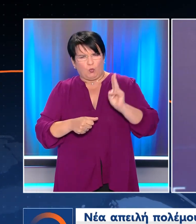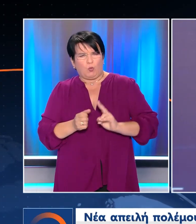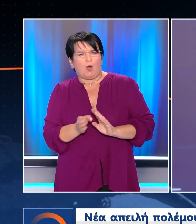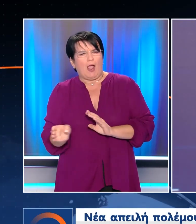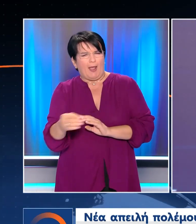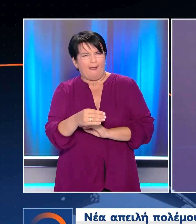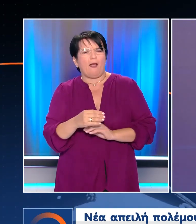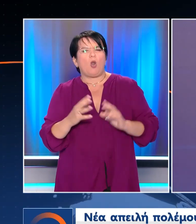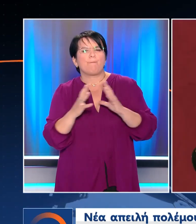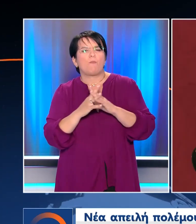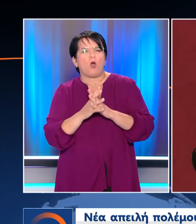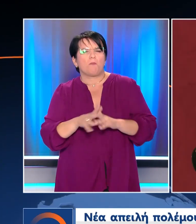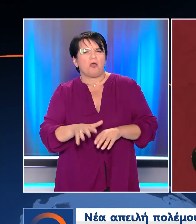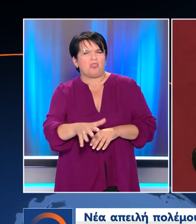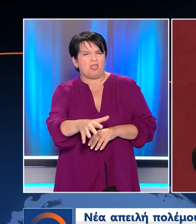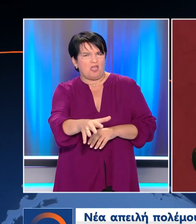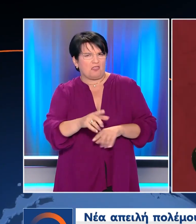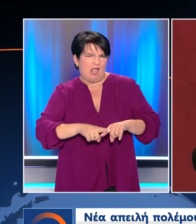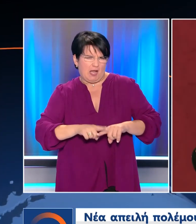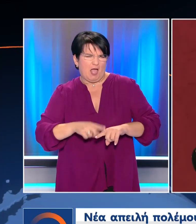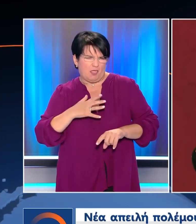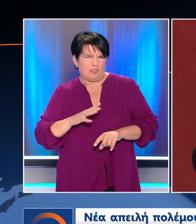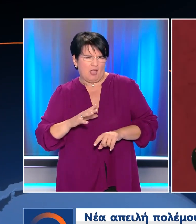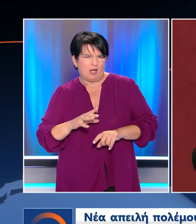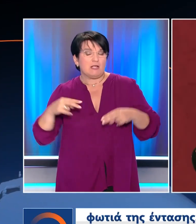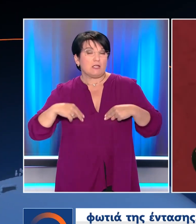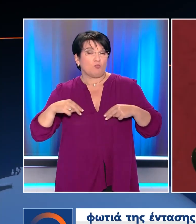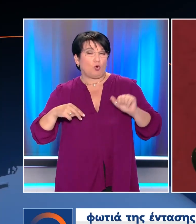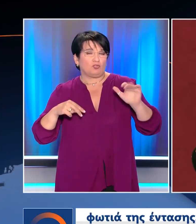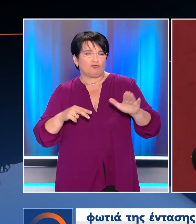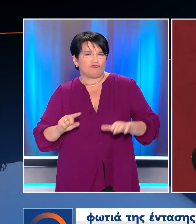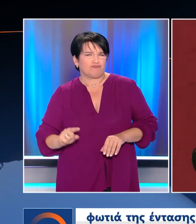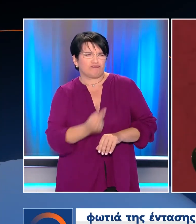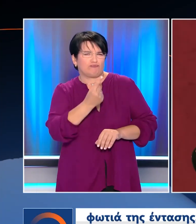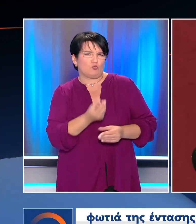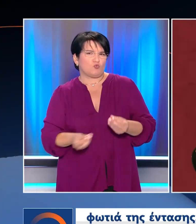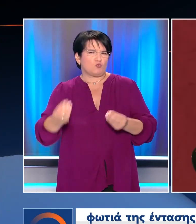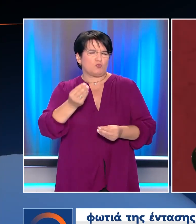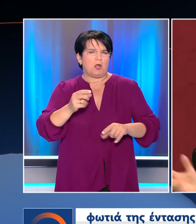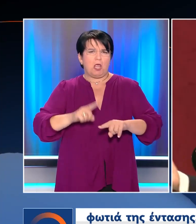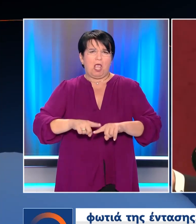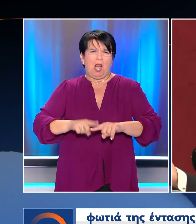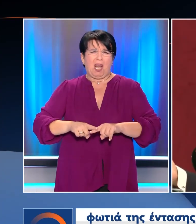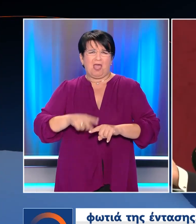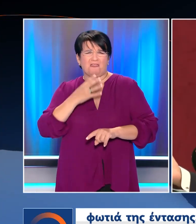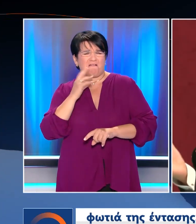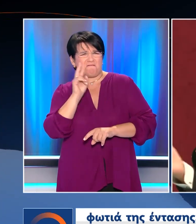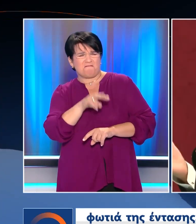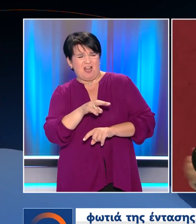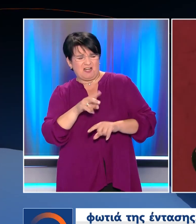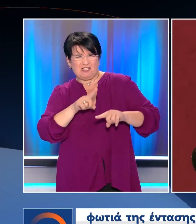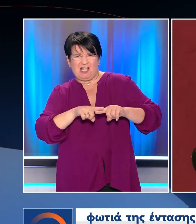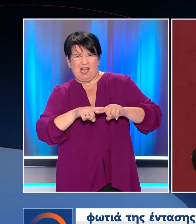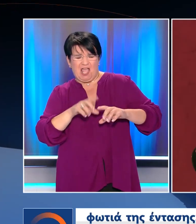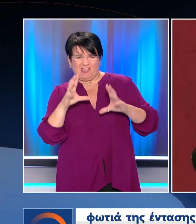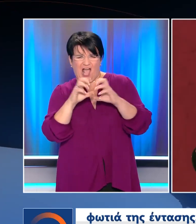τον Ταγή Περντογάν Και ο Τούρκος Υπουργός Εξωτερικών Ρίχνοντας λάδι στη φωτιά της έντασης Η Ελλάδα τρώγεται με τα ρούχα της Μη